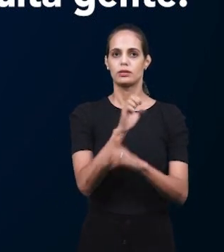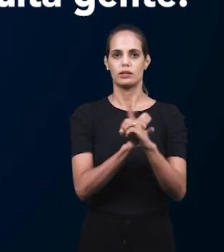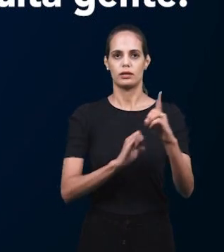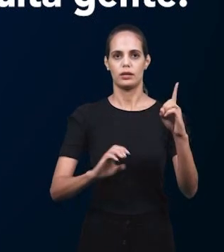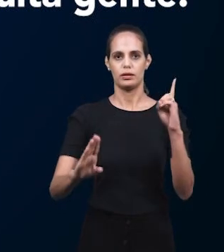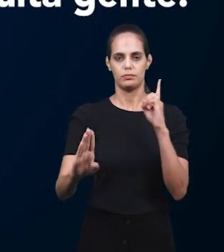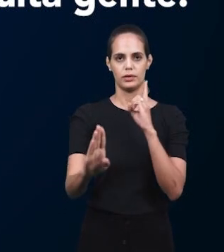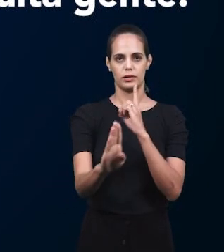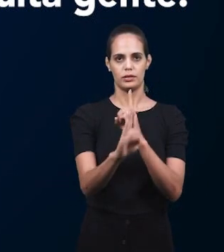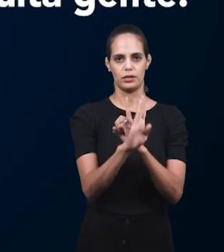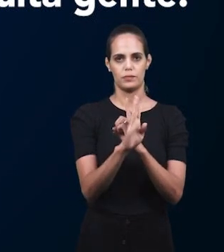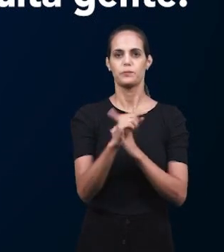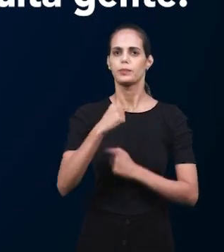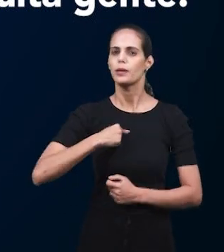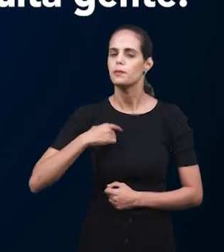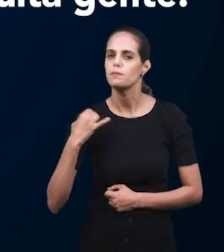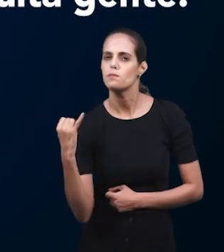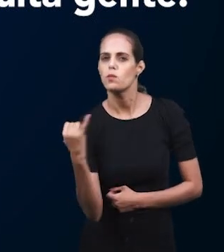школе.